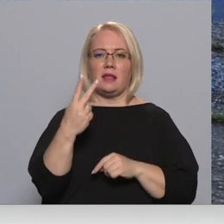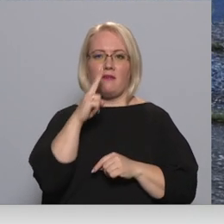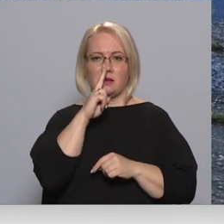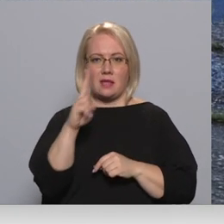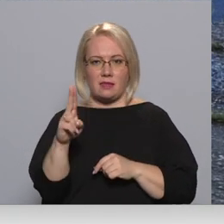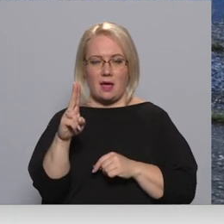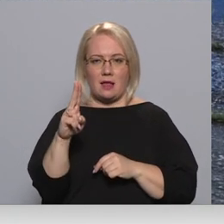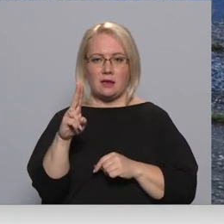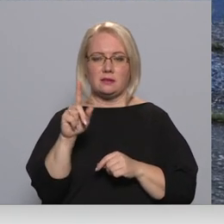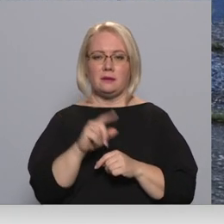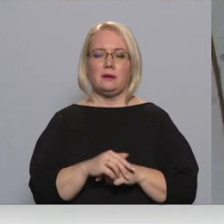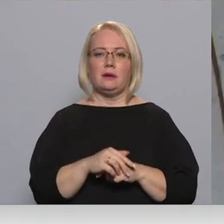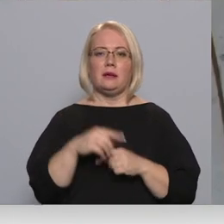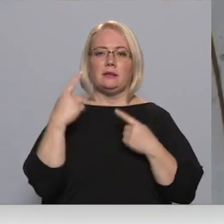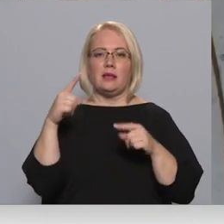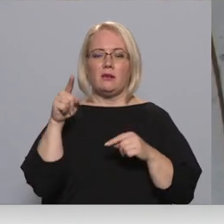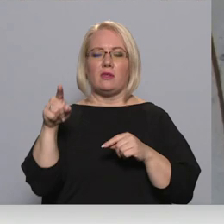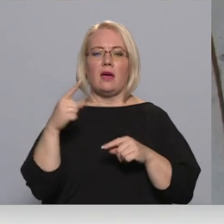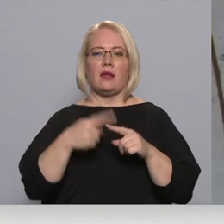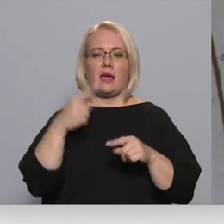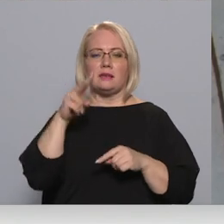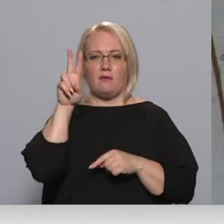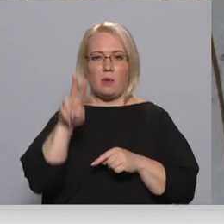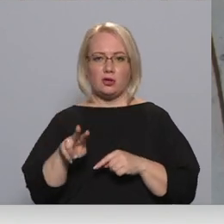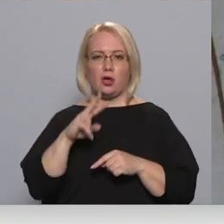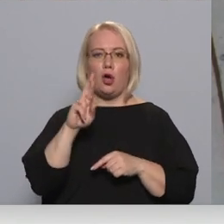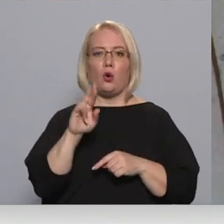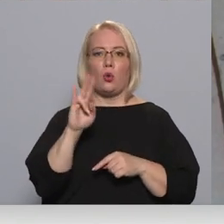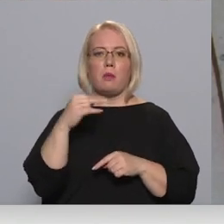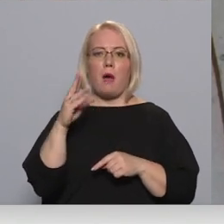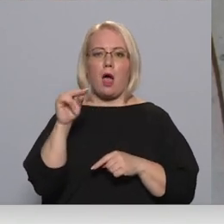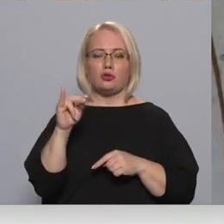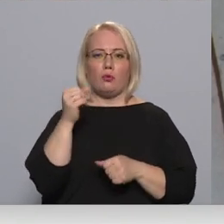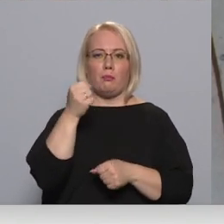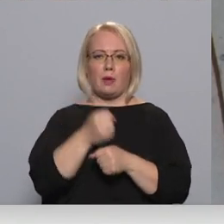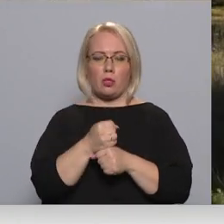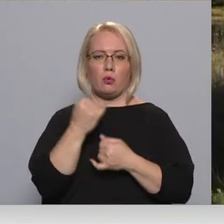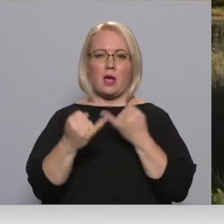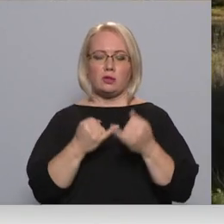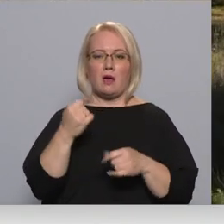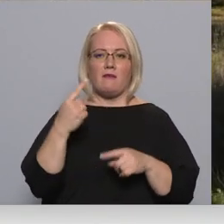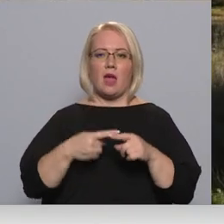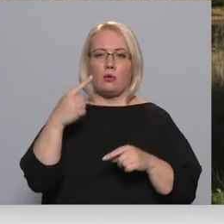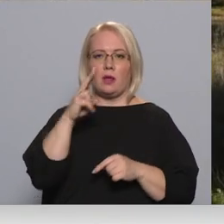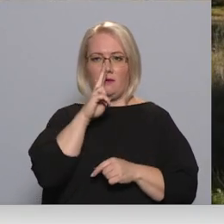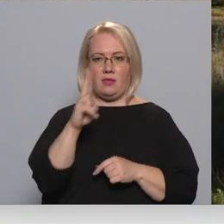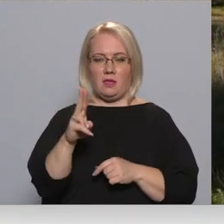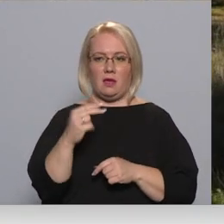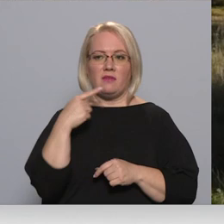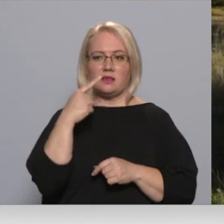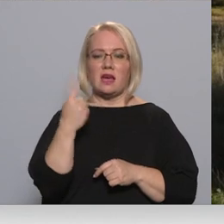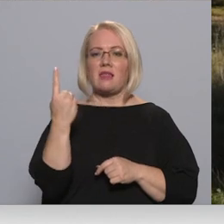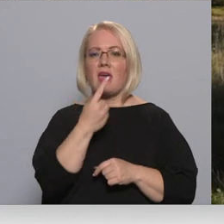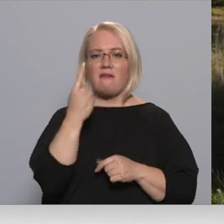B klases reizi divos mēnešos. Tātad Rudbāržu pietura būtu jāsakopi reizi divās nedēļās. Viņu nekopi neviens.